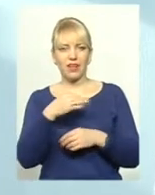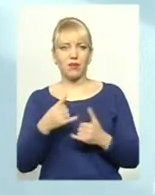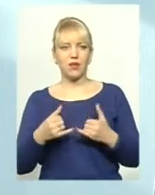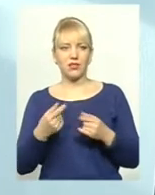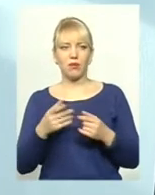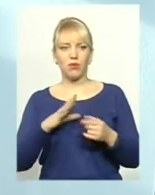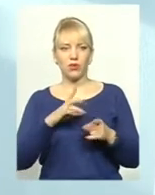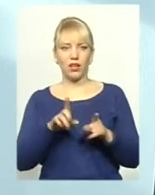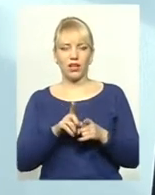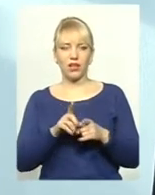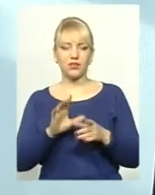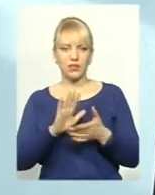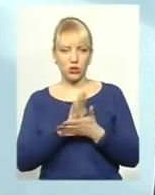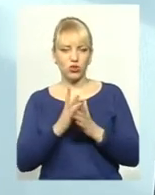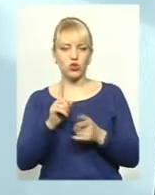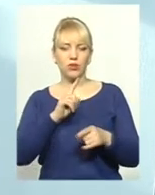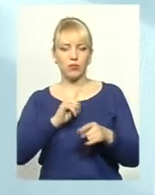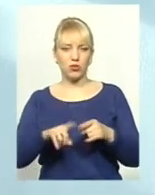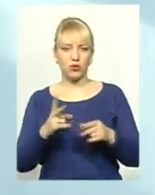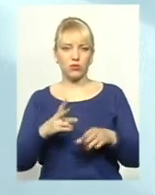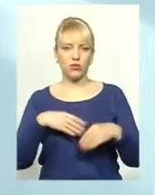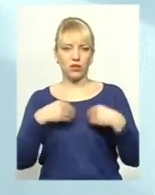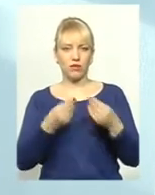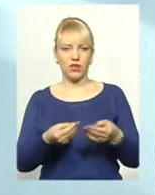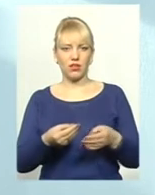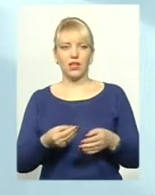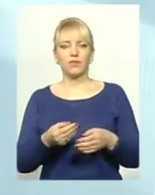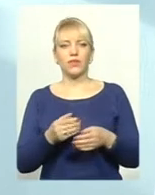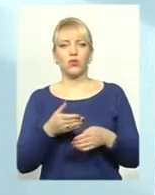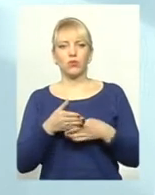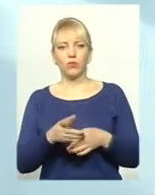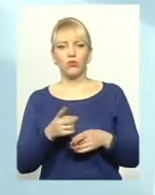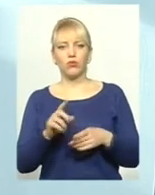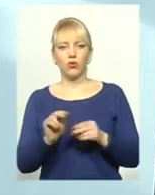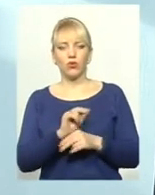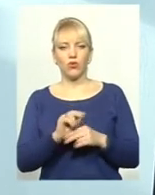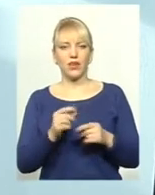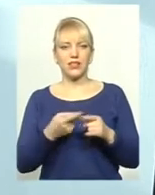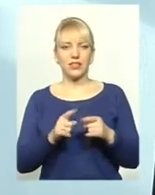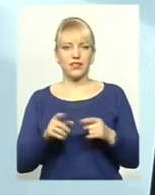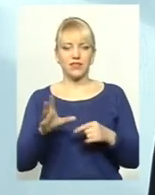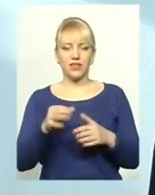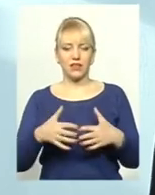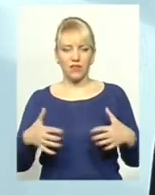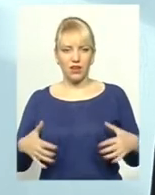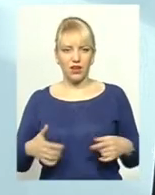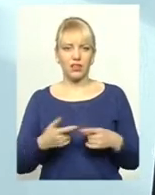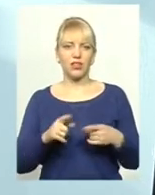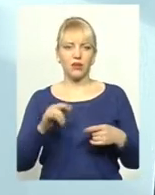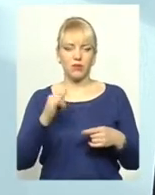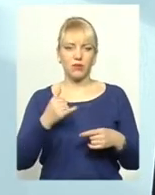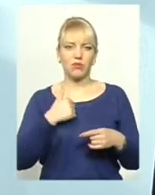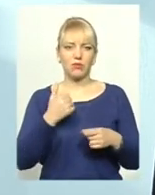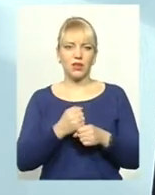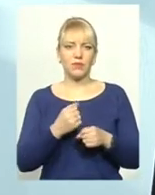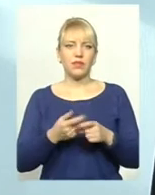терміново надавати допомогу. Тому зараз лікування всіх тварин повністю на нашій організації. Тому ми, звичайно, вдячні всім людям, які допомагають, тому